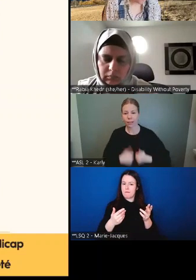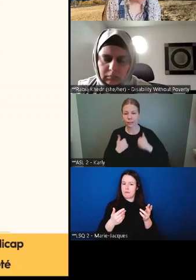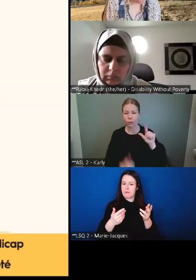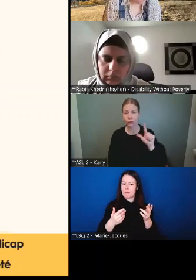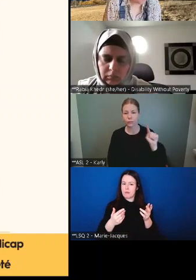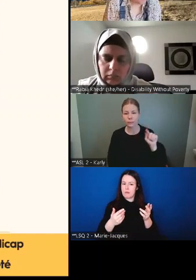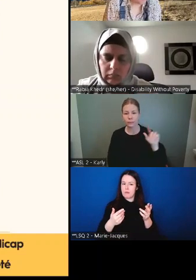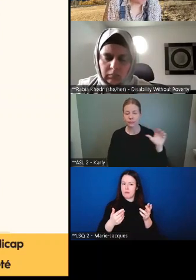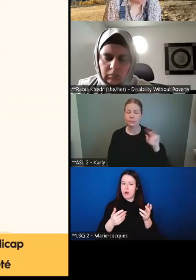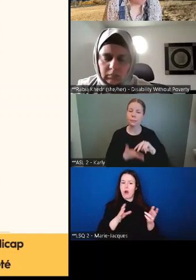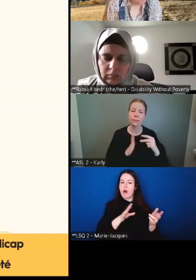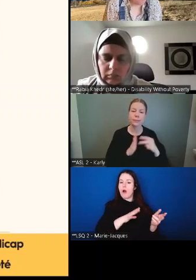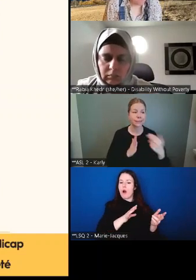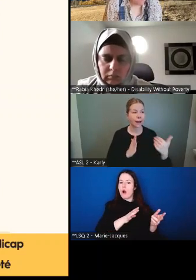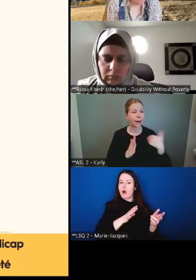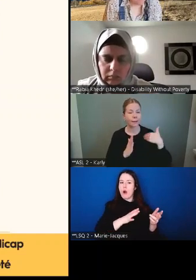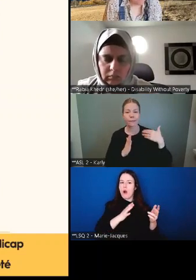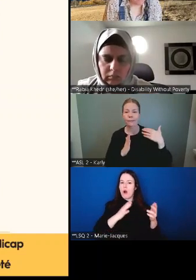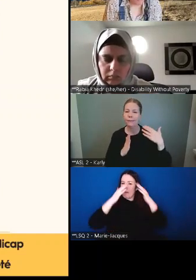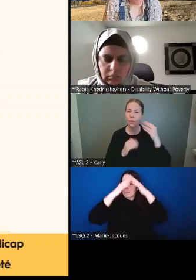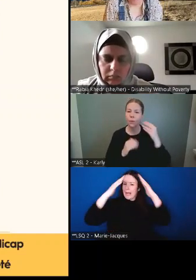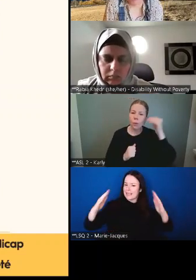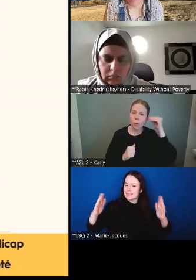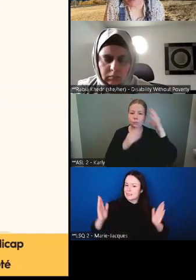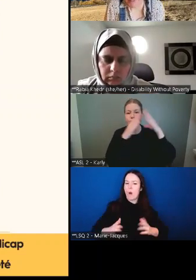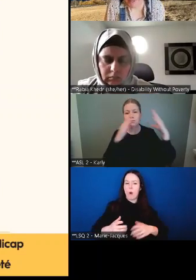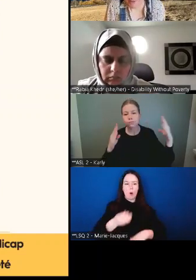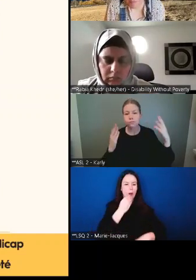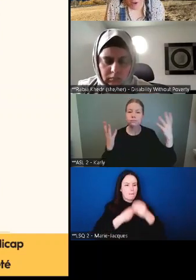ont un toit sur leur tête et mangent...